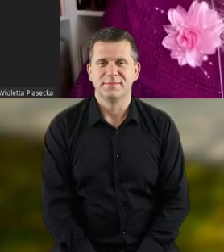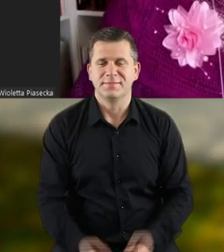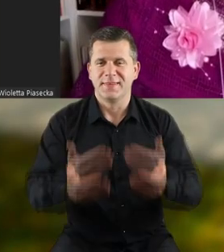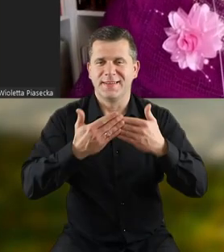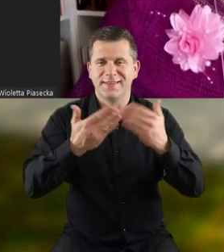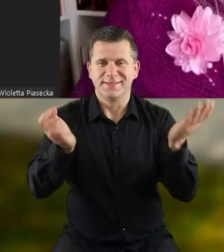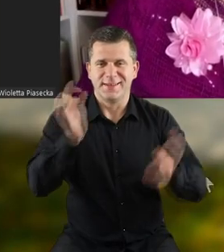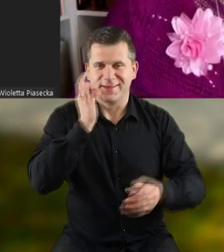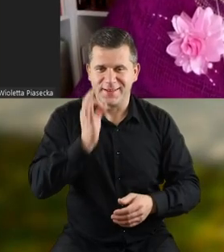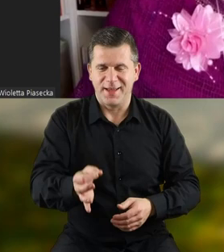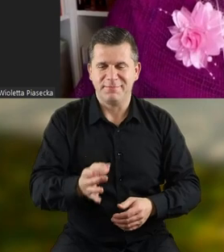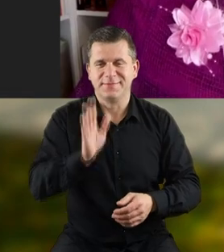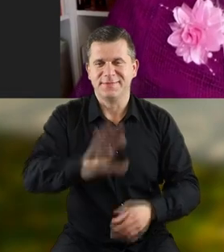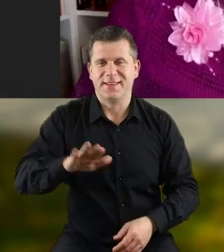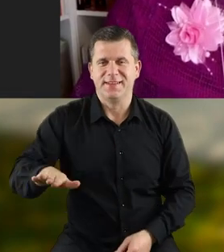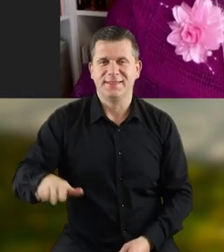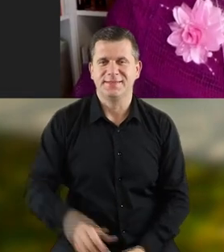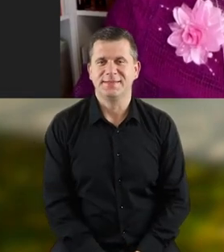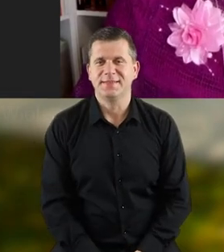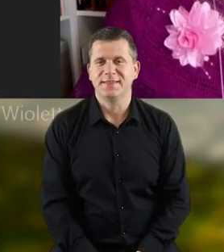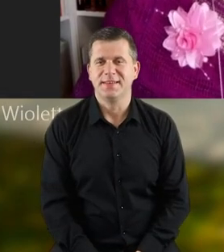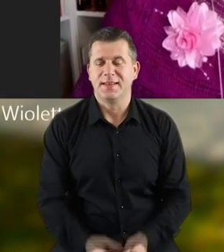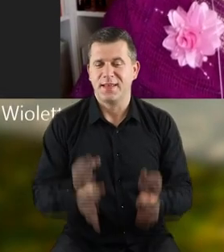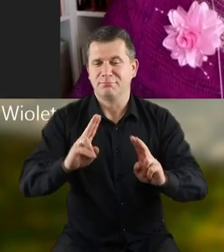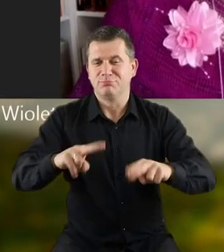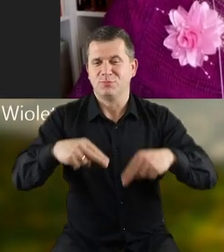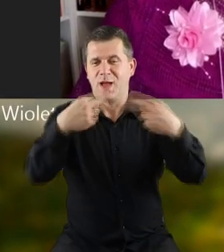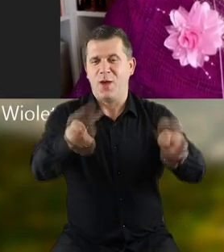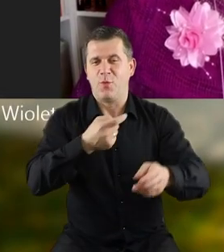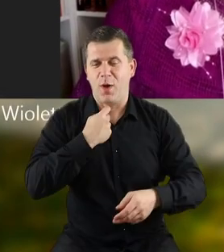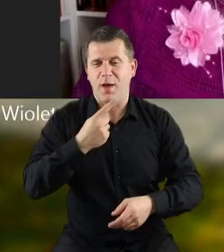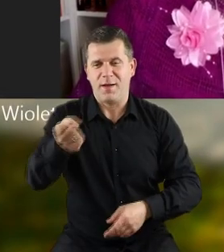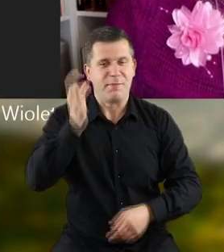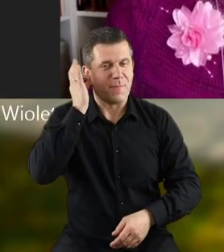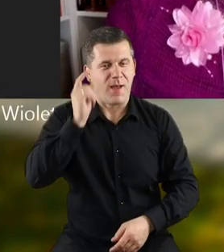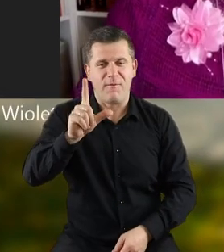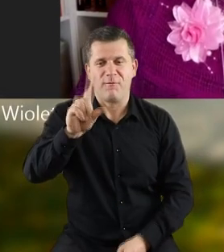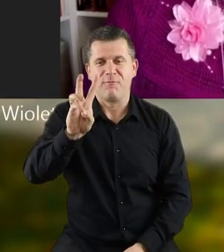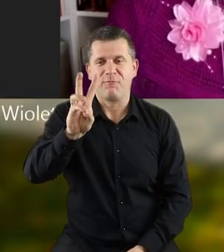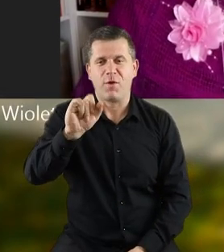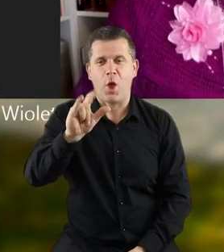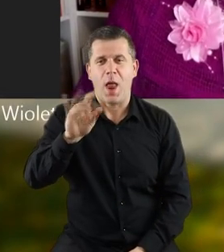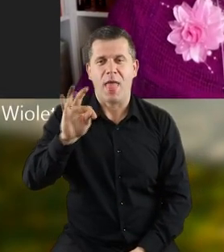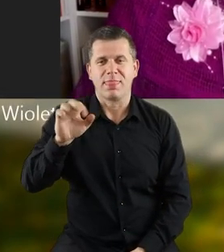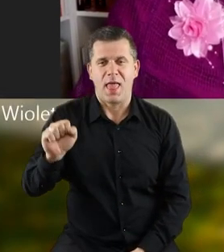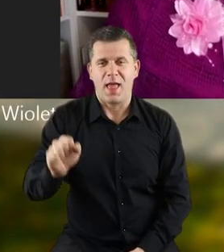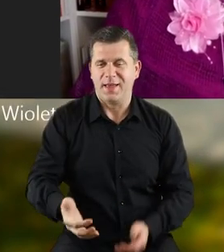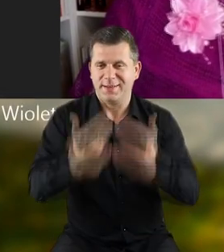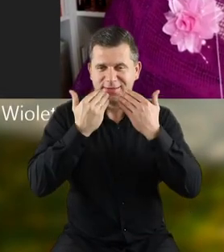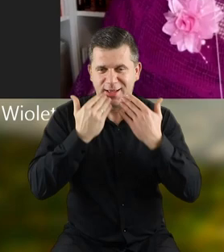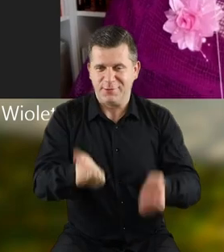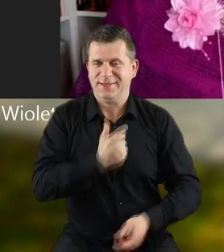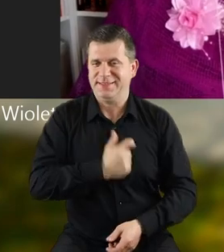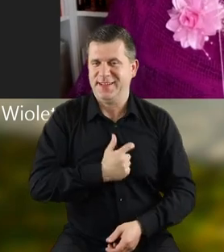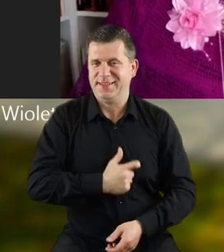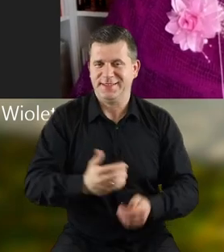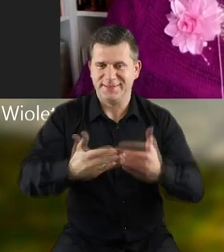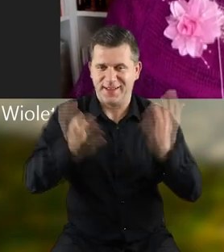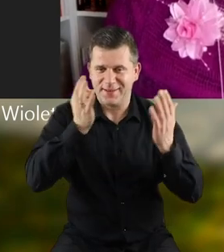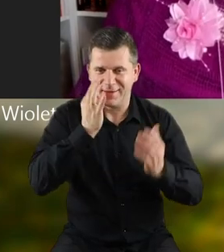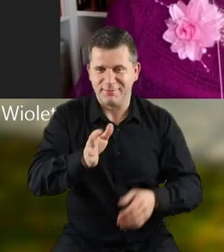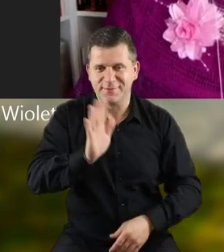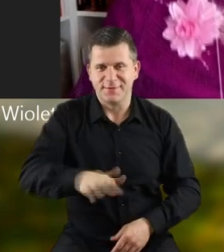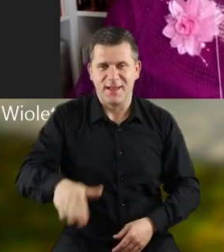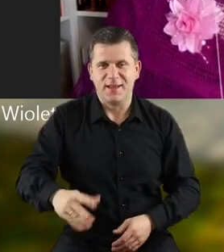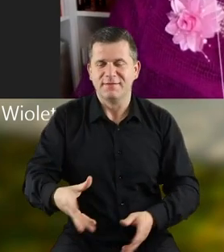Dzień dobry dzieci! A teraz już przekazuję głos pani Wiolecie. Dziękuję serdecznie,